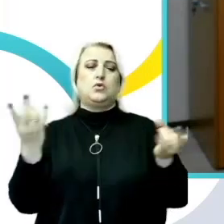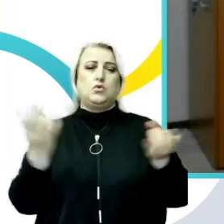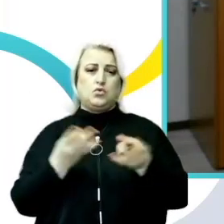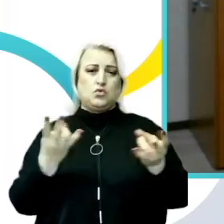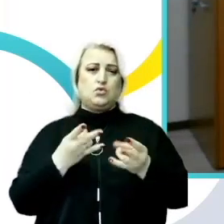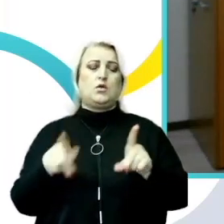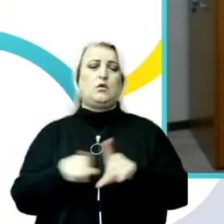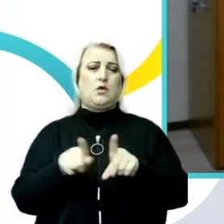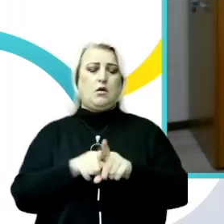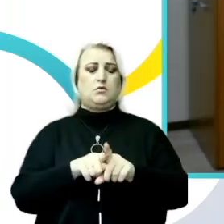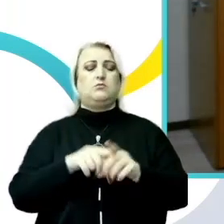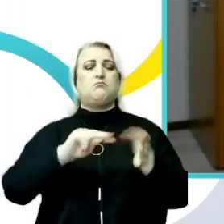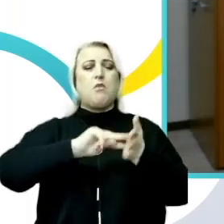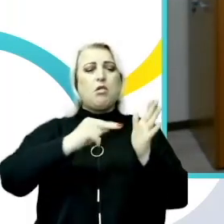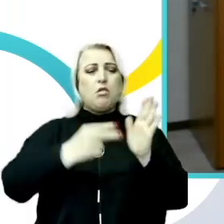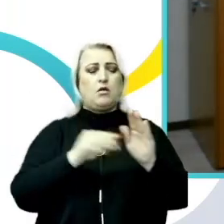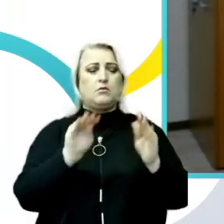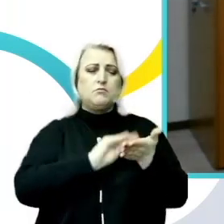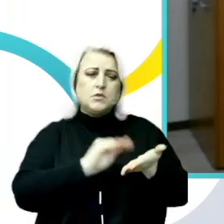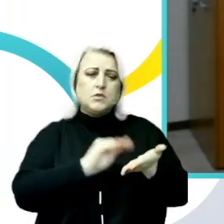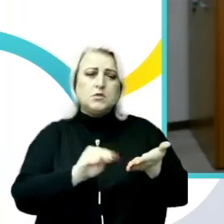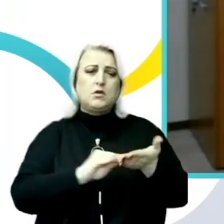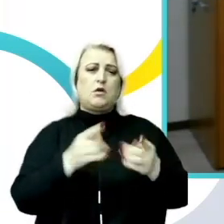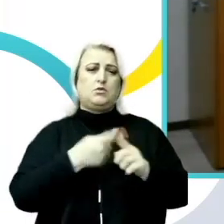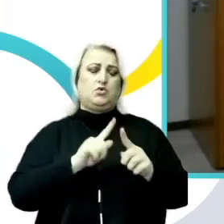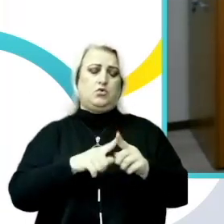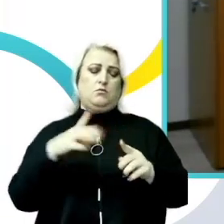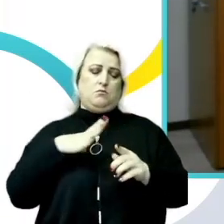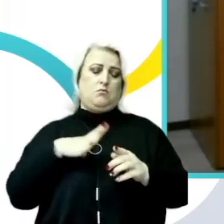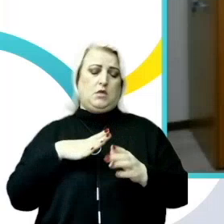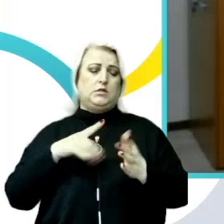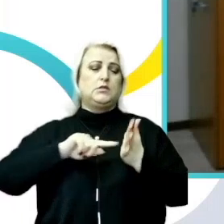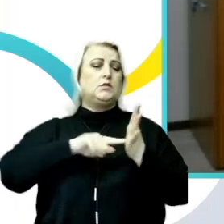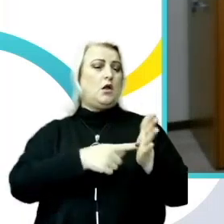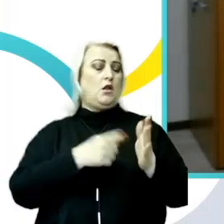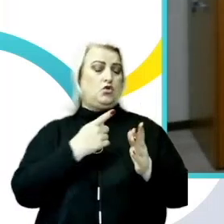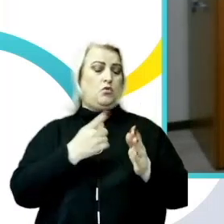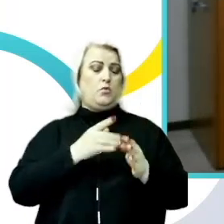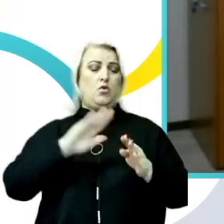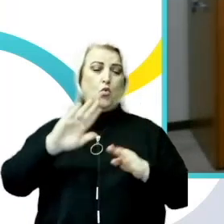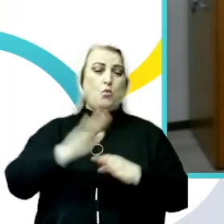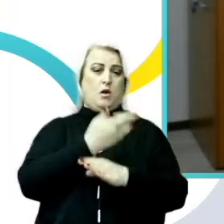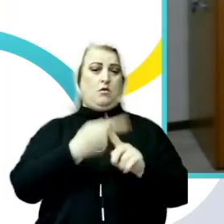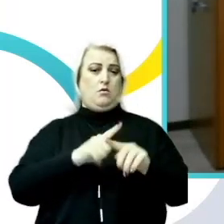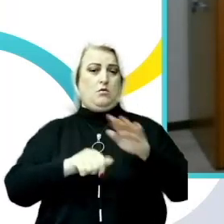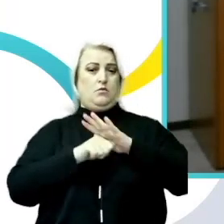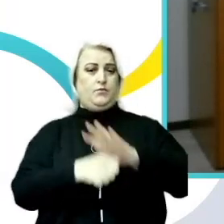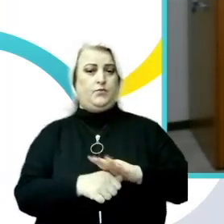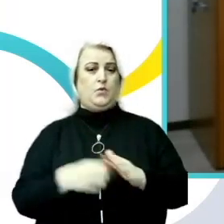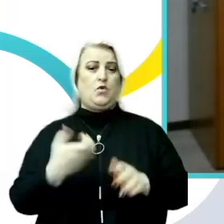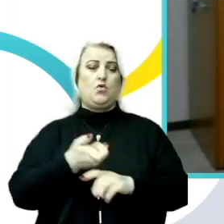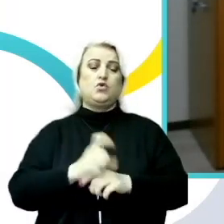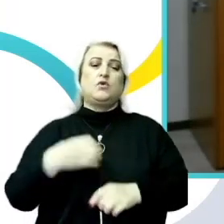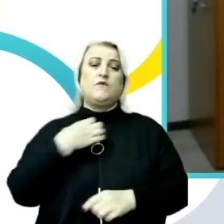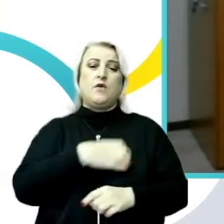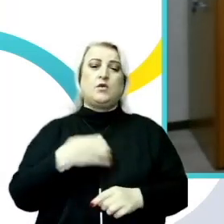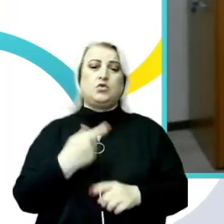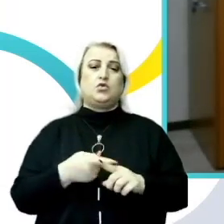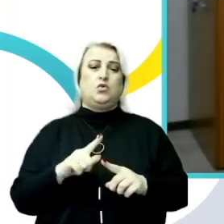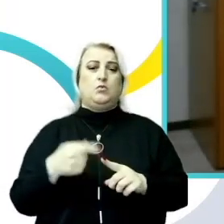politici publice naționale care să aibă drept scopul de discriminare. Este foarte important ca noi să venim cu intervenții